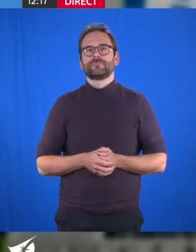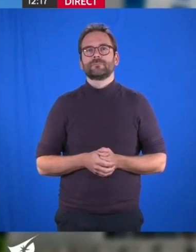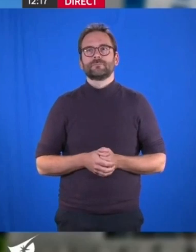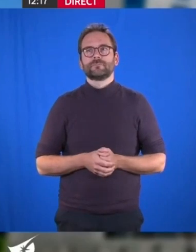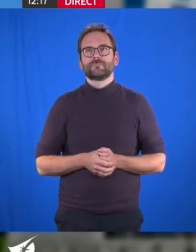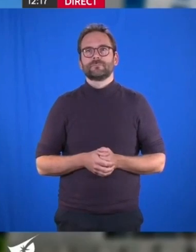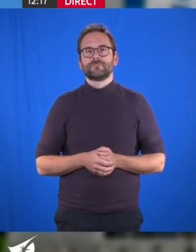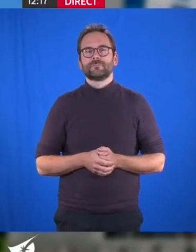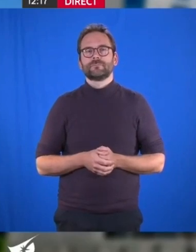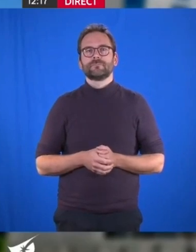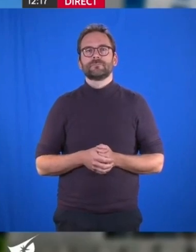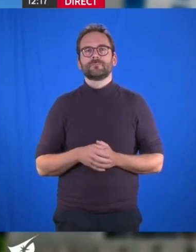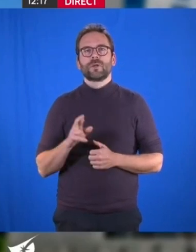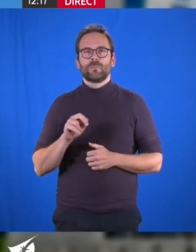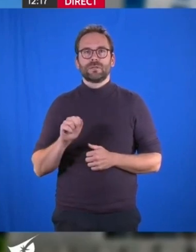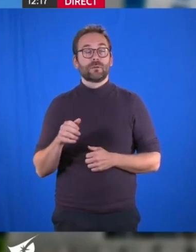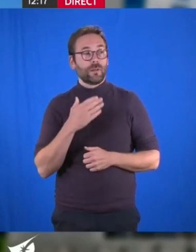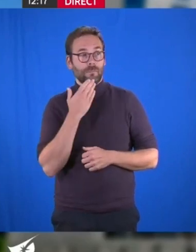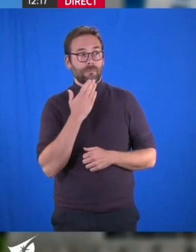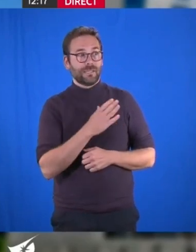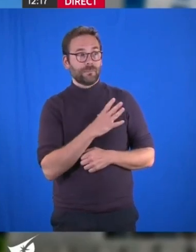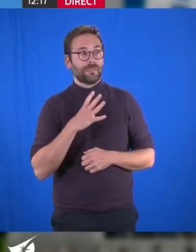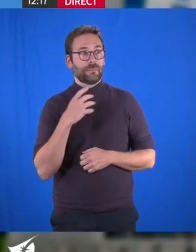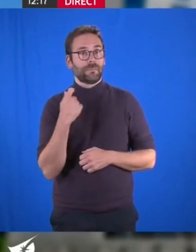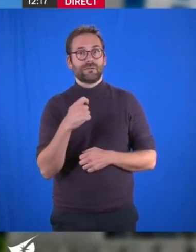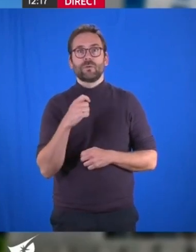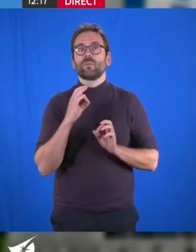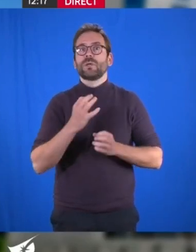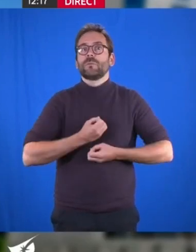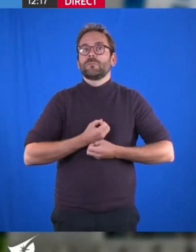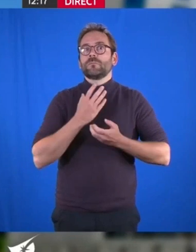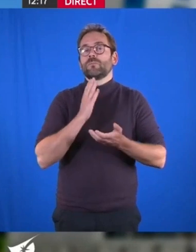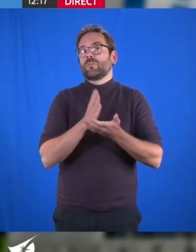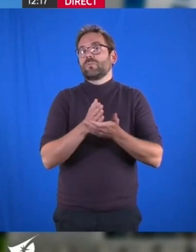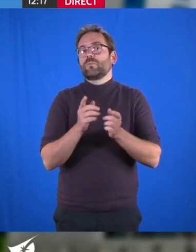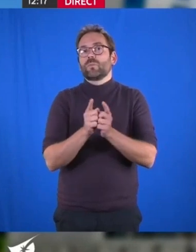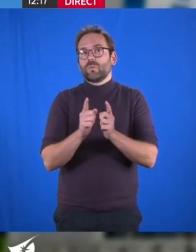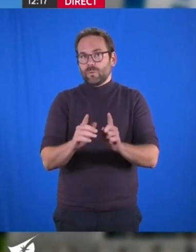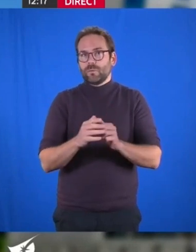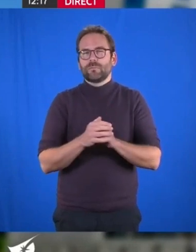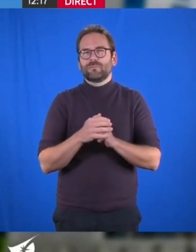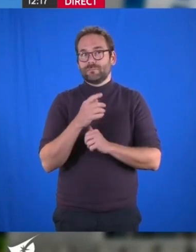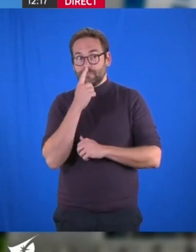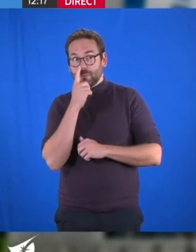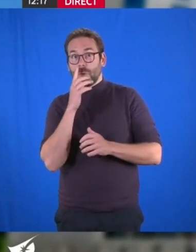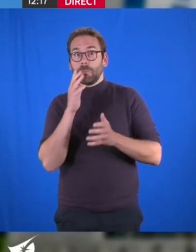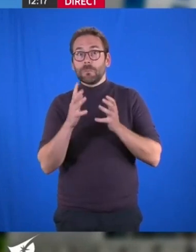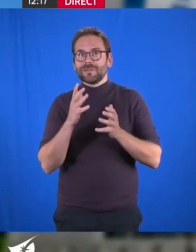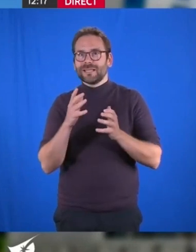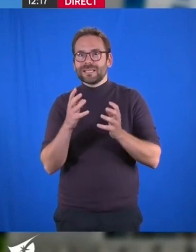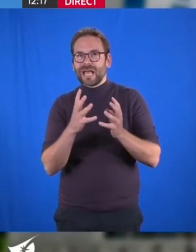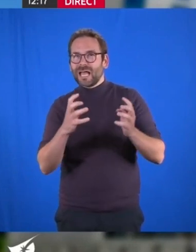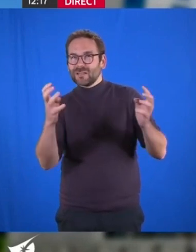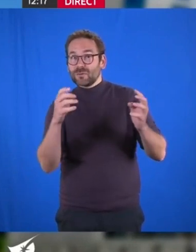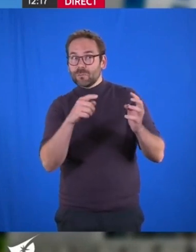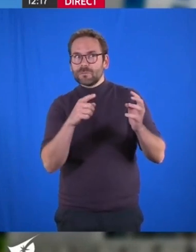Merci Madame la Présidente. Oui, juste quelques mots de réaction. On a sûrement mal compris du côté de cette Assemblée